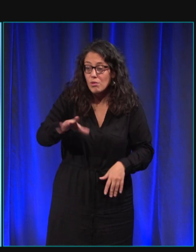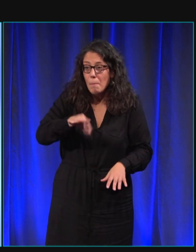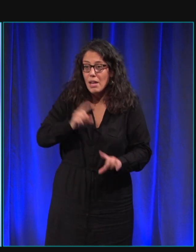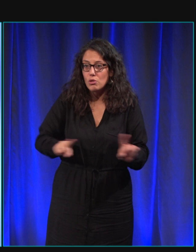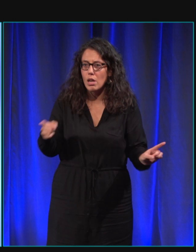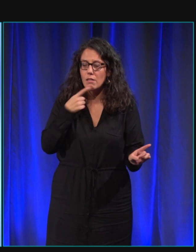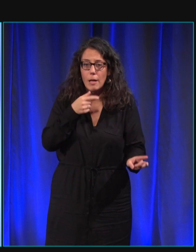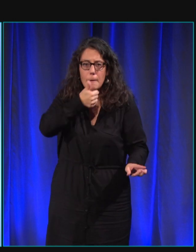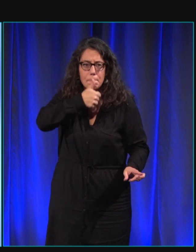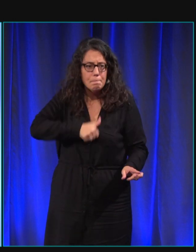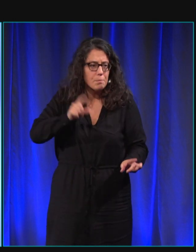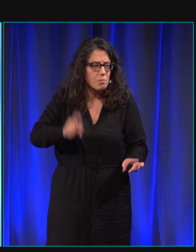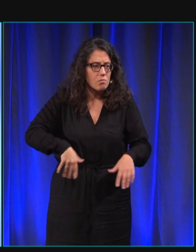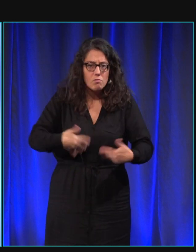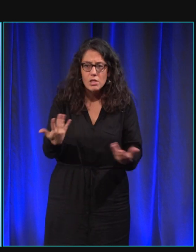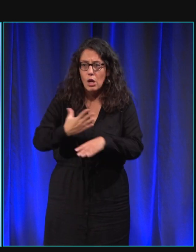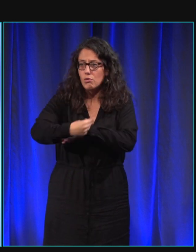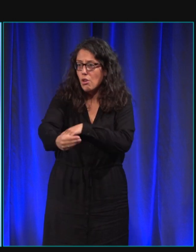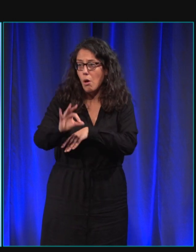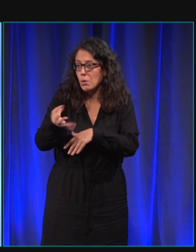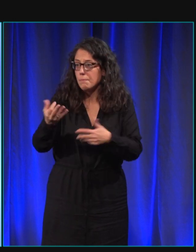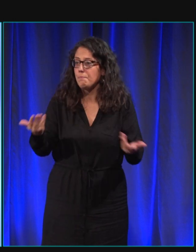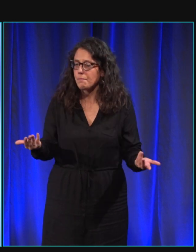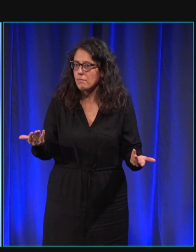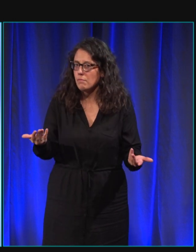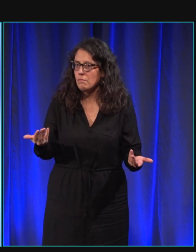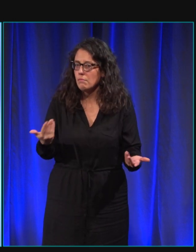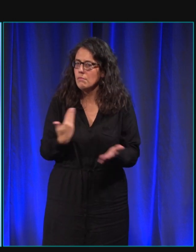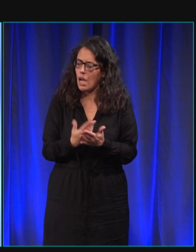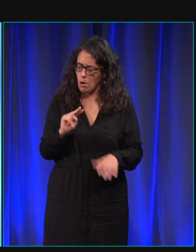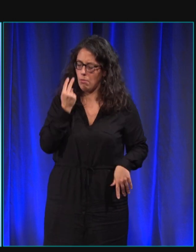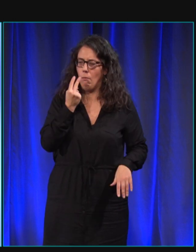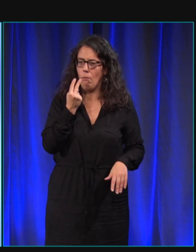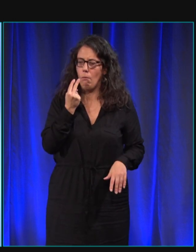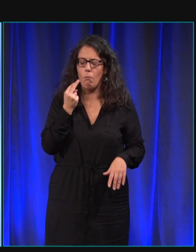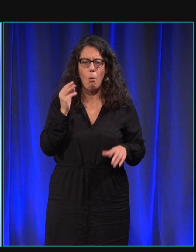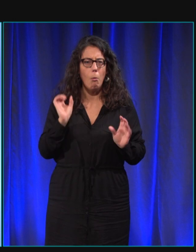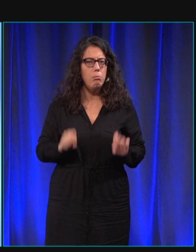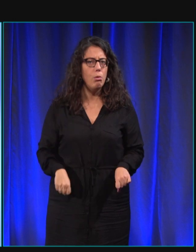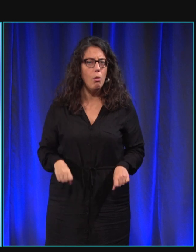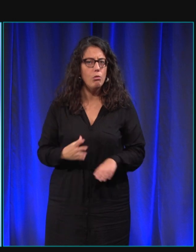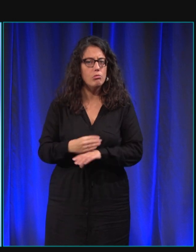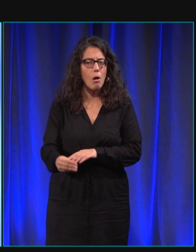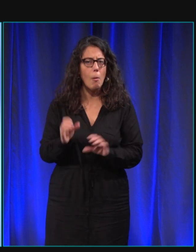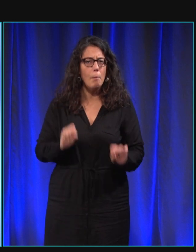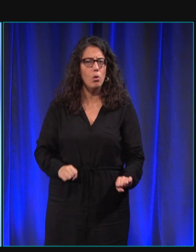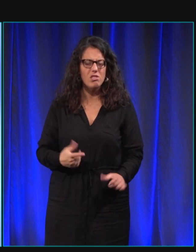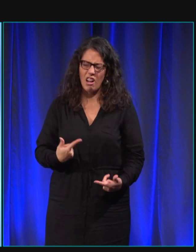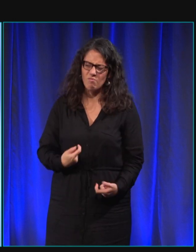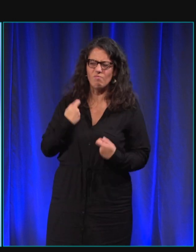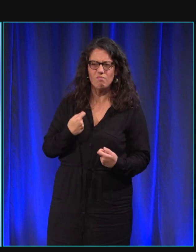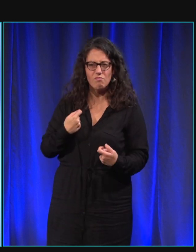oblige à sortir dans toutes les conditions et on se rend compte qu'on peut le faire donc c'est bien ça pousse et puis